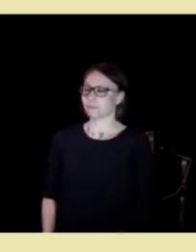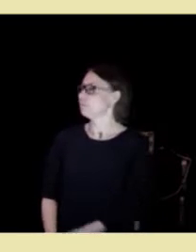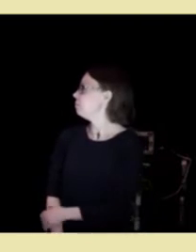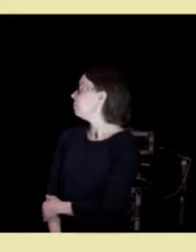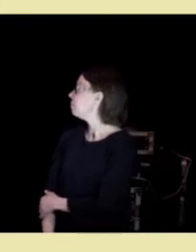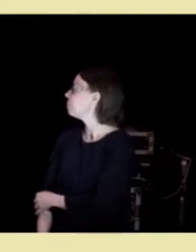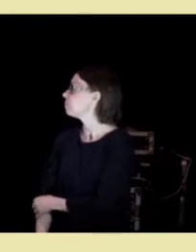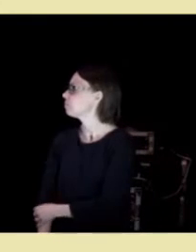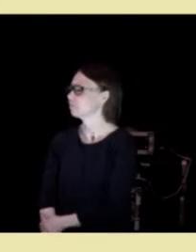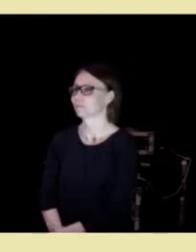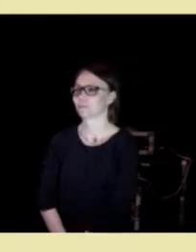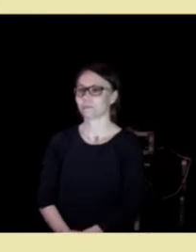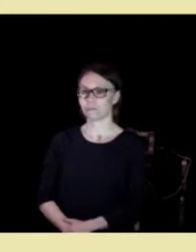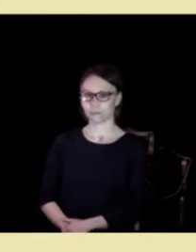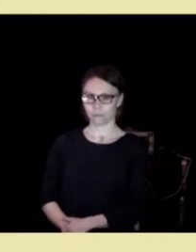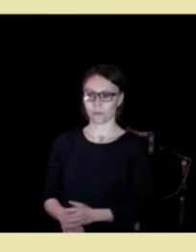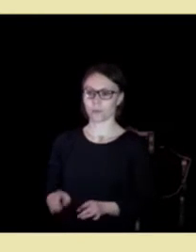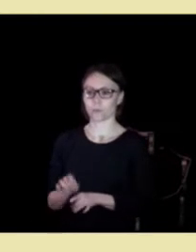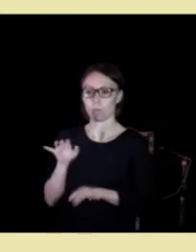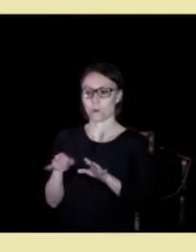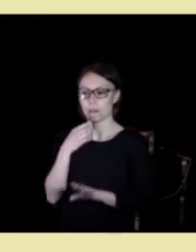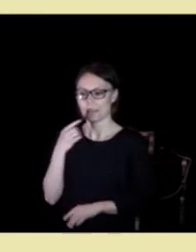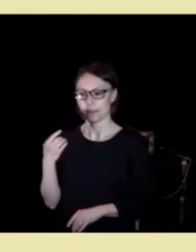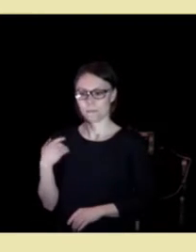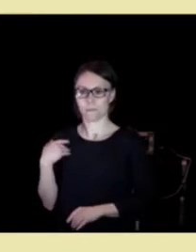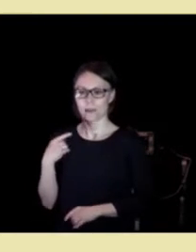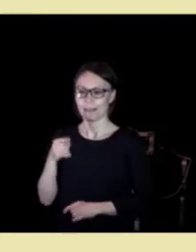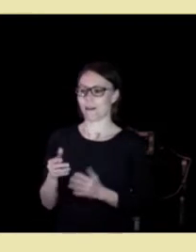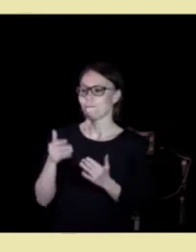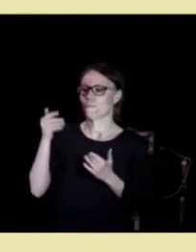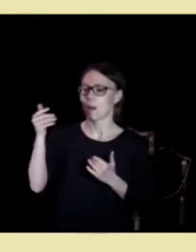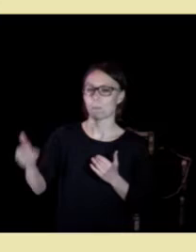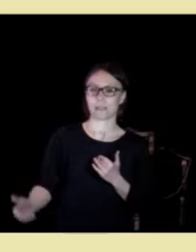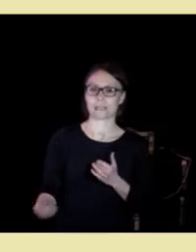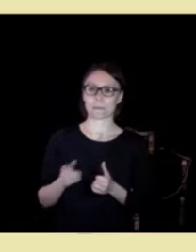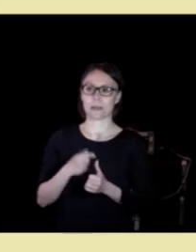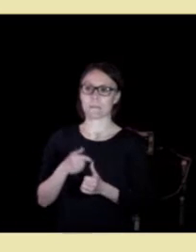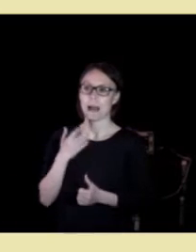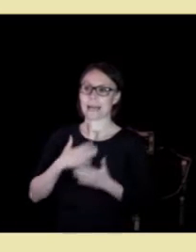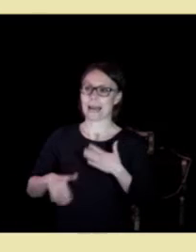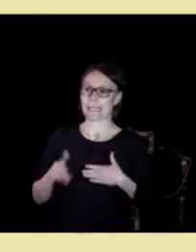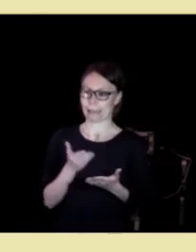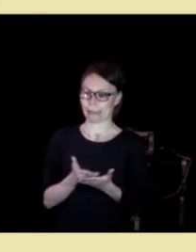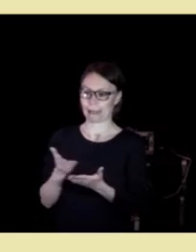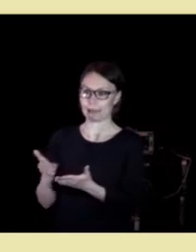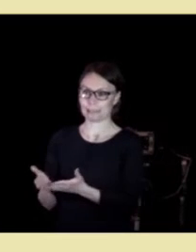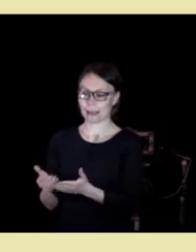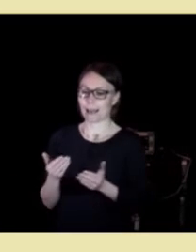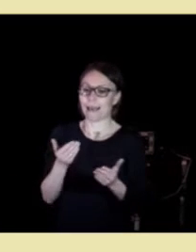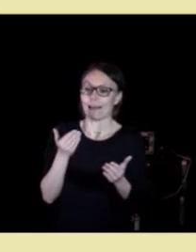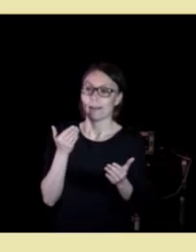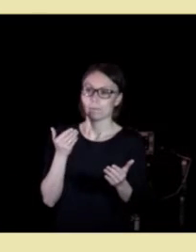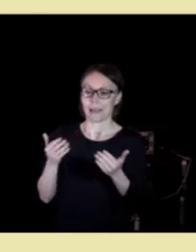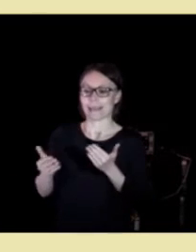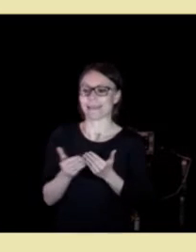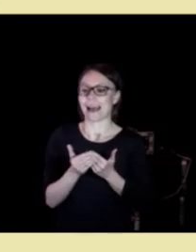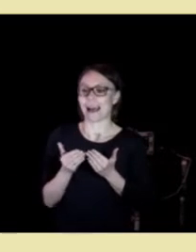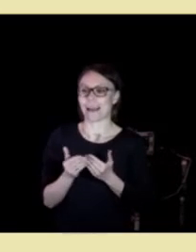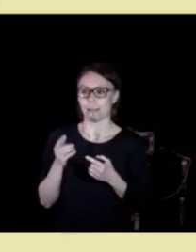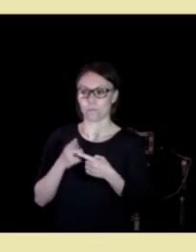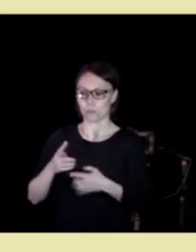Den er døpt, som Bjørn sa, fremtidens primærelsetjeneste, nærhet og helhet.